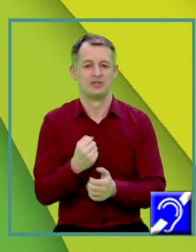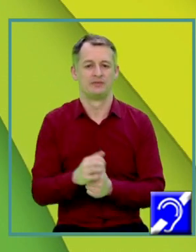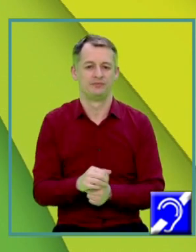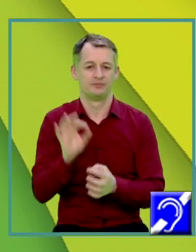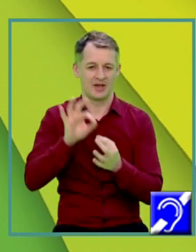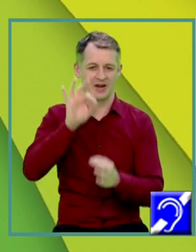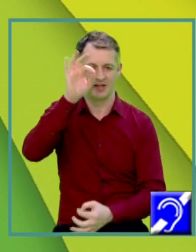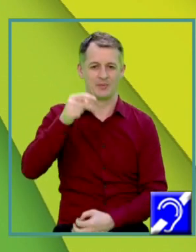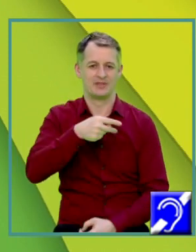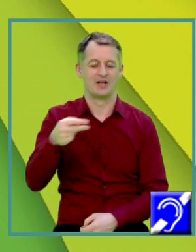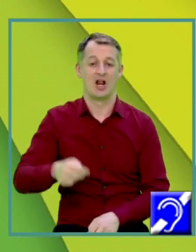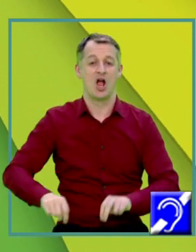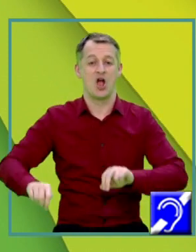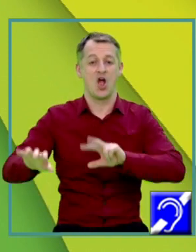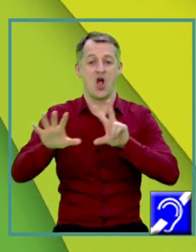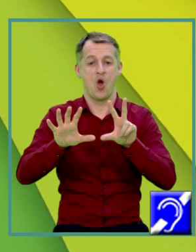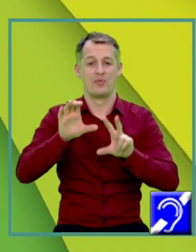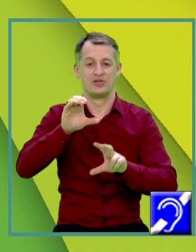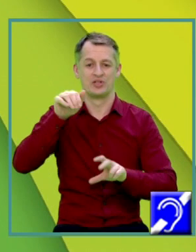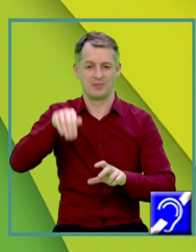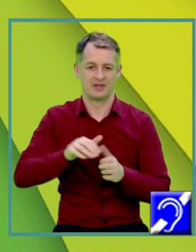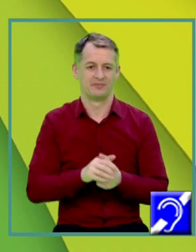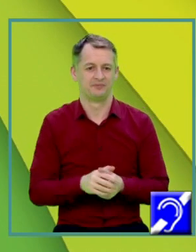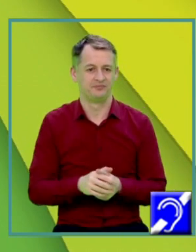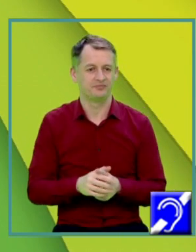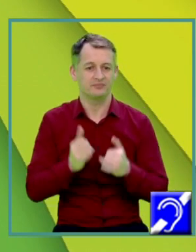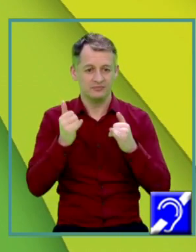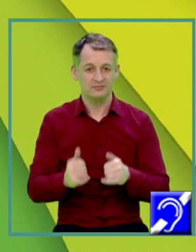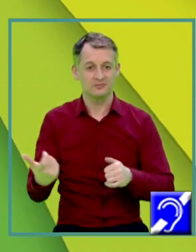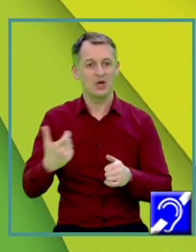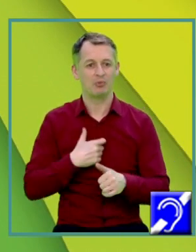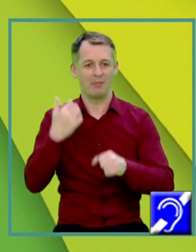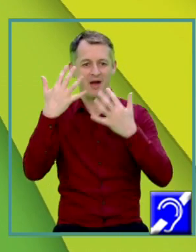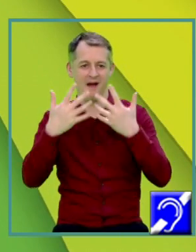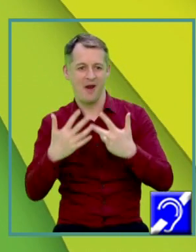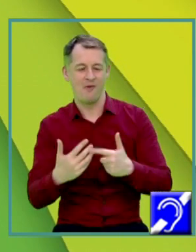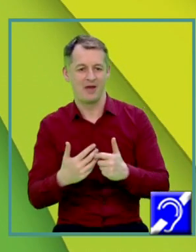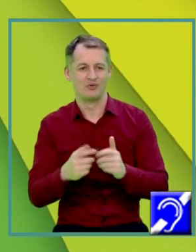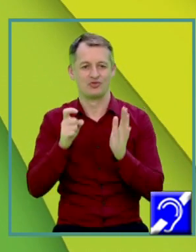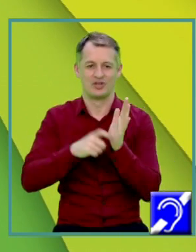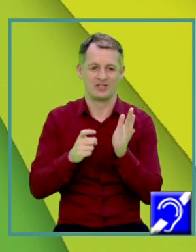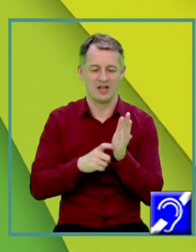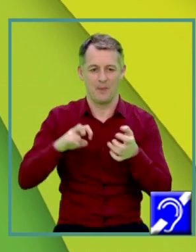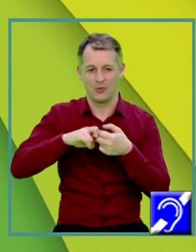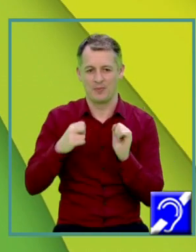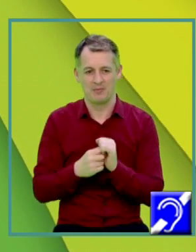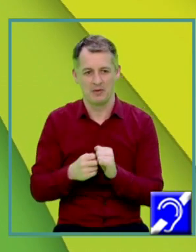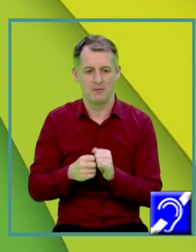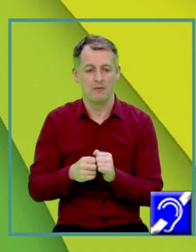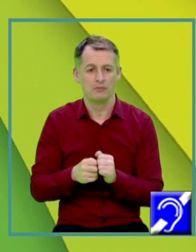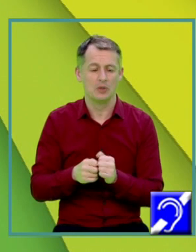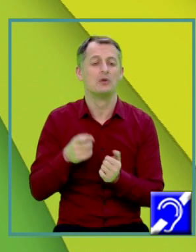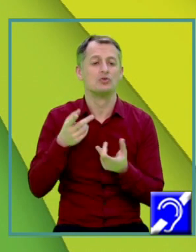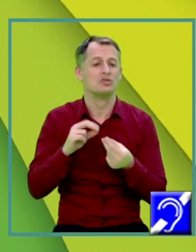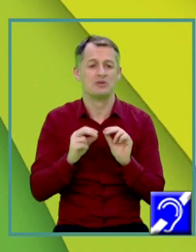înălțimea e egală cu 8 cm Acum putem calcula cerința problemei Adică volumul